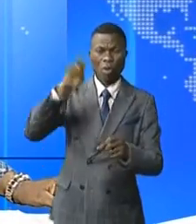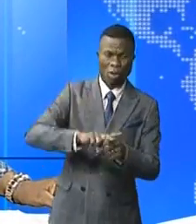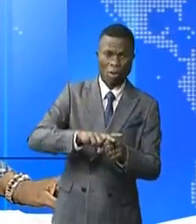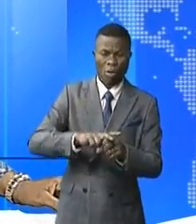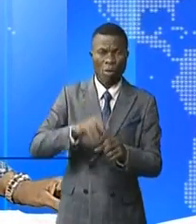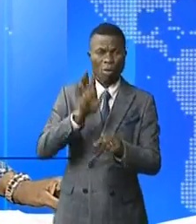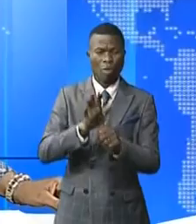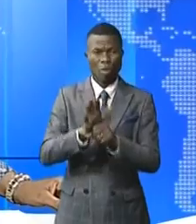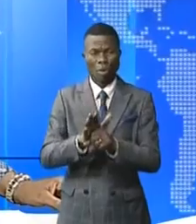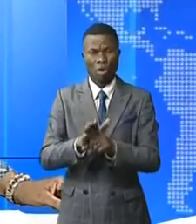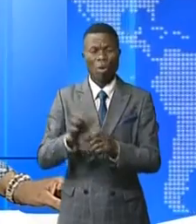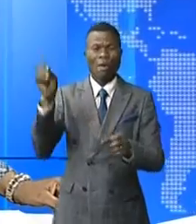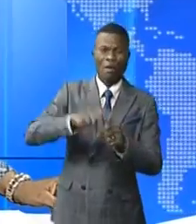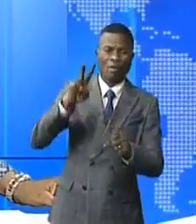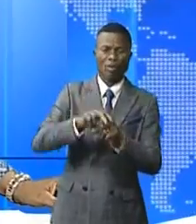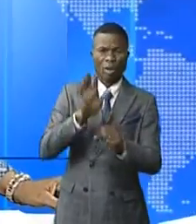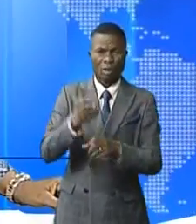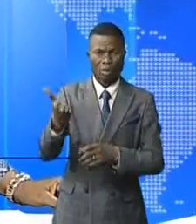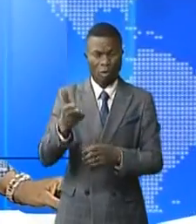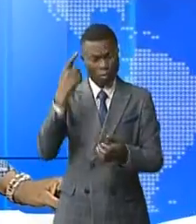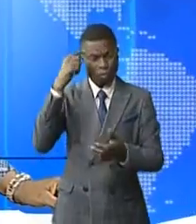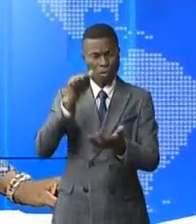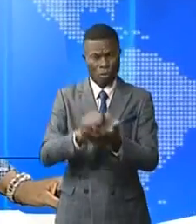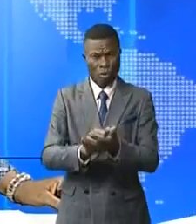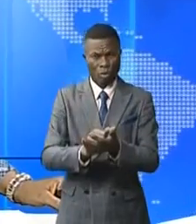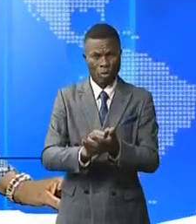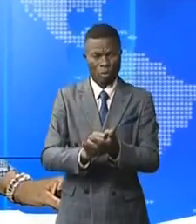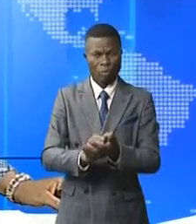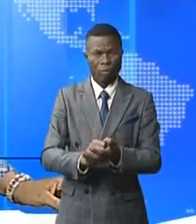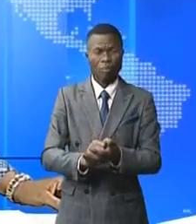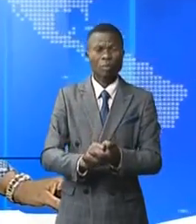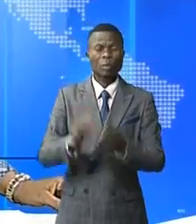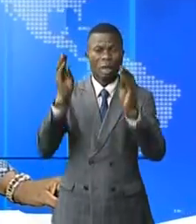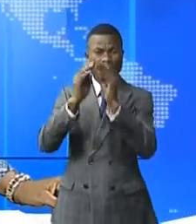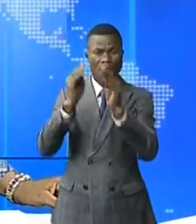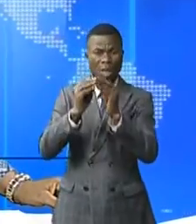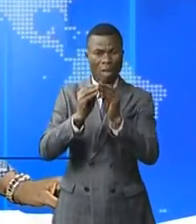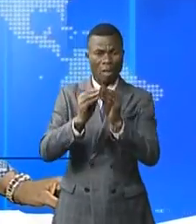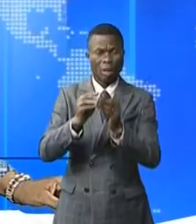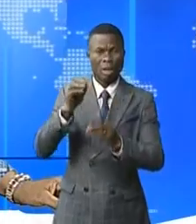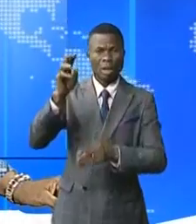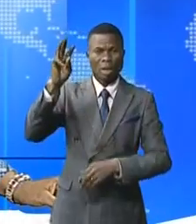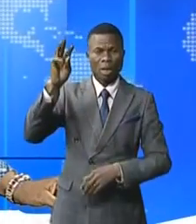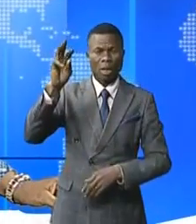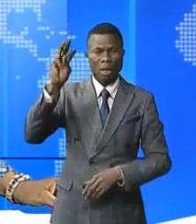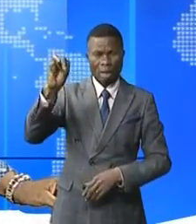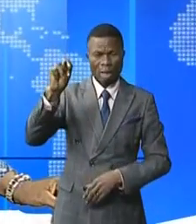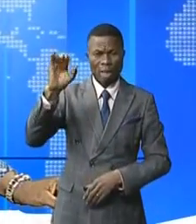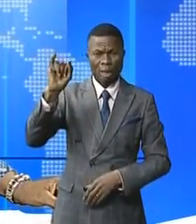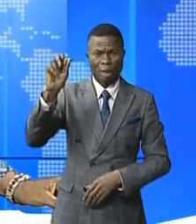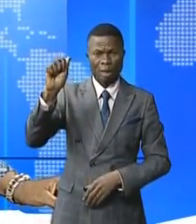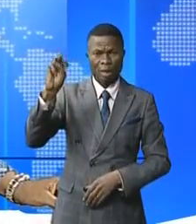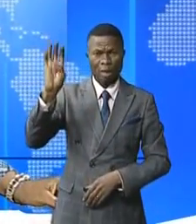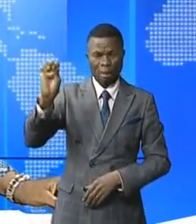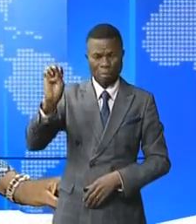de diverses formes de violences. À ce sujet, un muni sommet se tient à Niamey pour aider cette catégorie de la